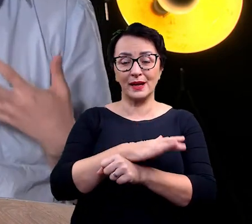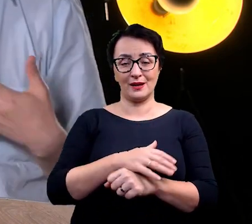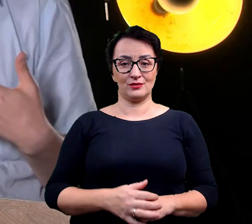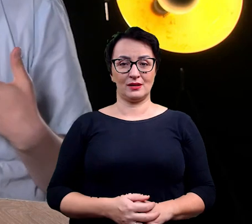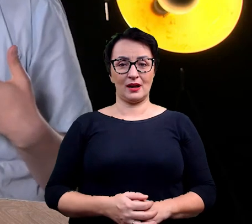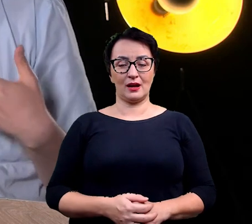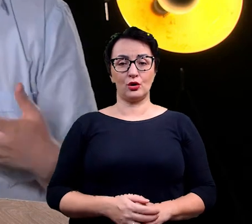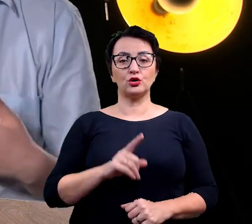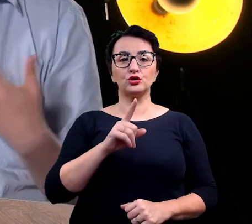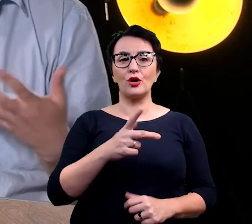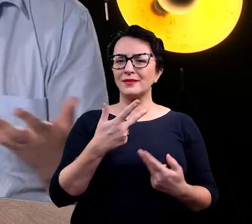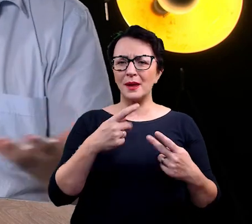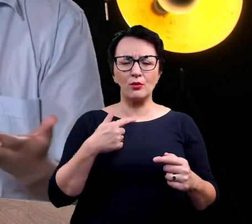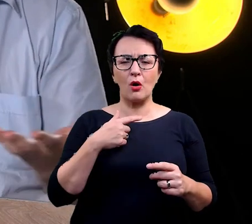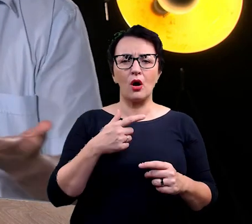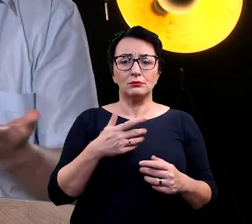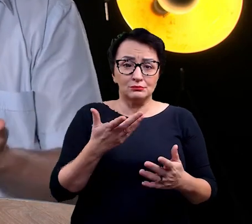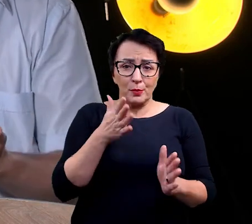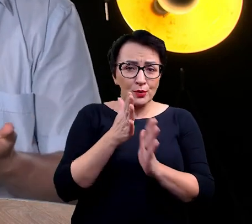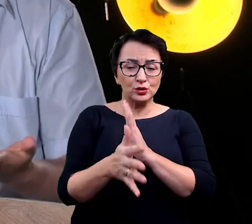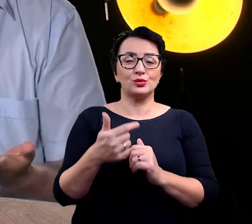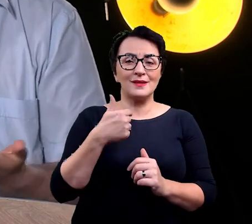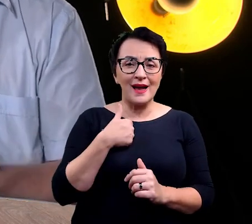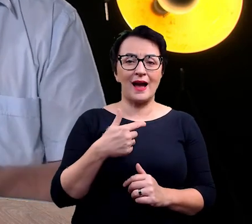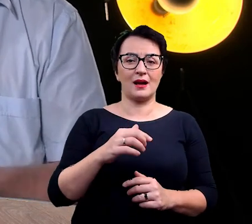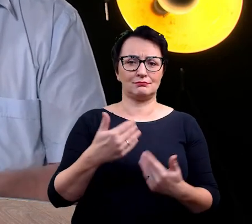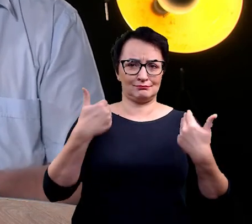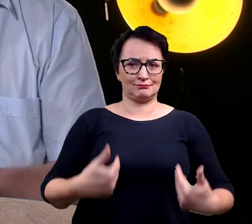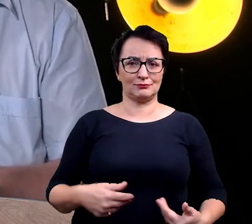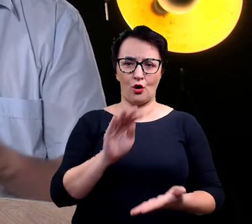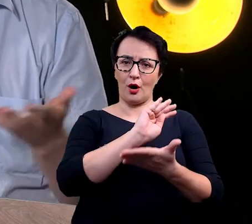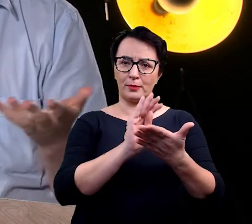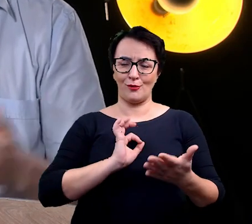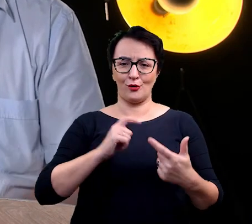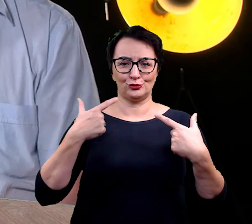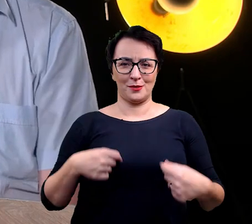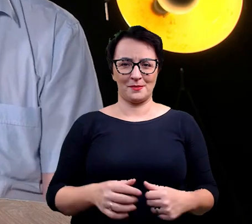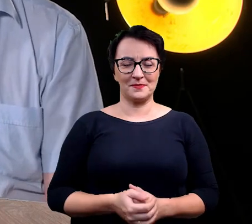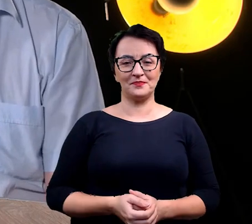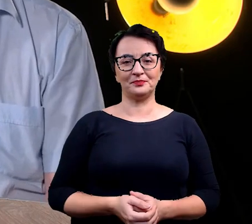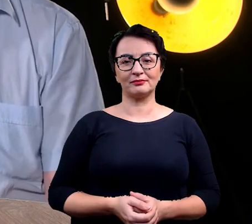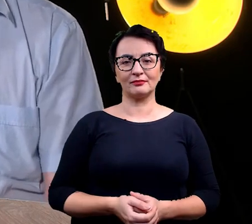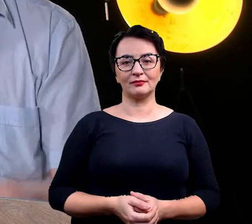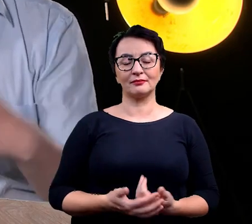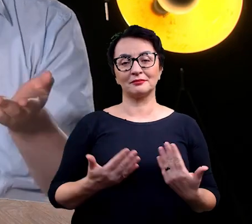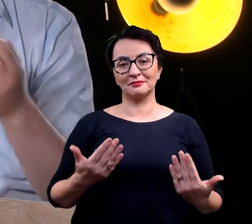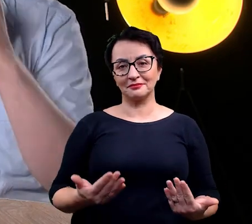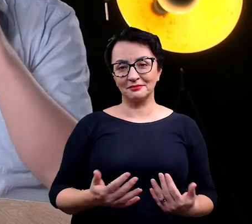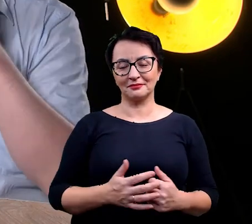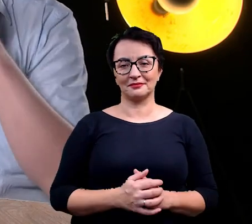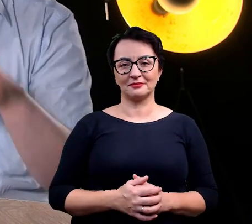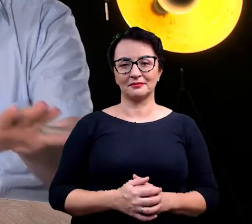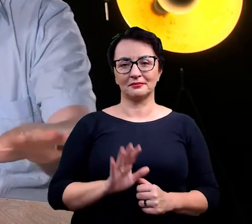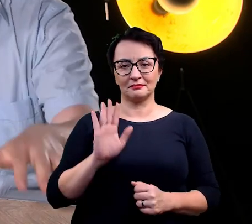naginanie czegoś. Tylko tak to było, bo to byłem ja tam opisany. No i potem złożyłem